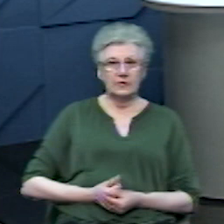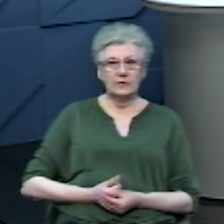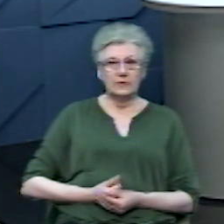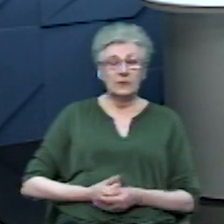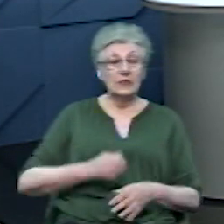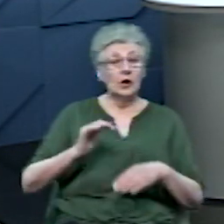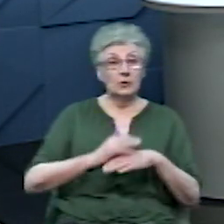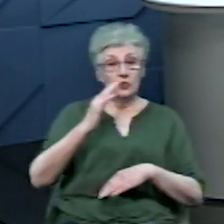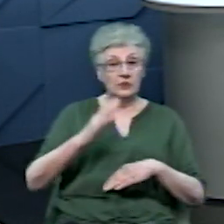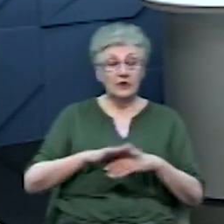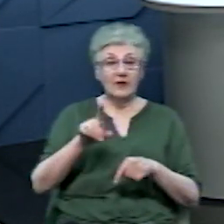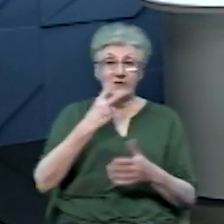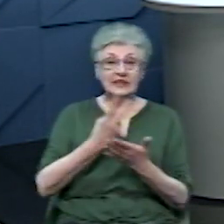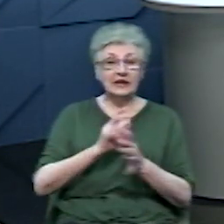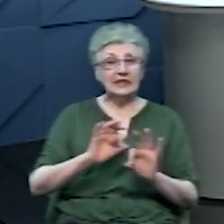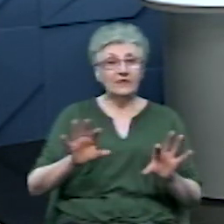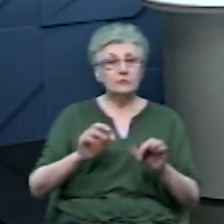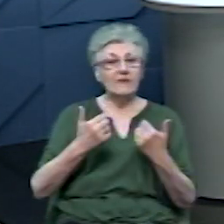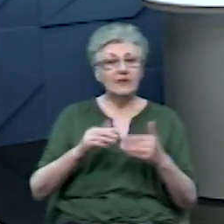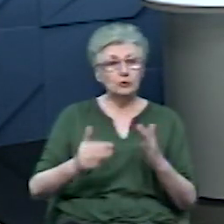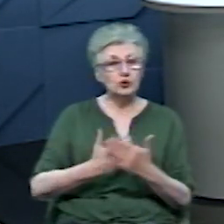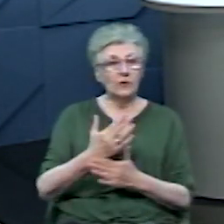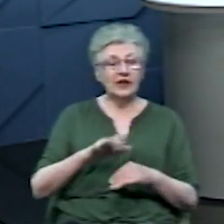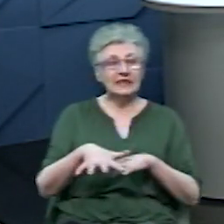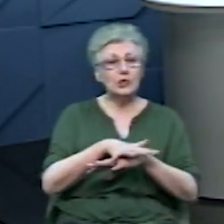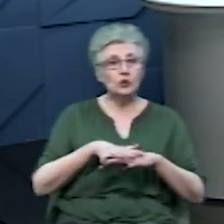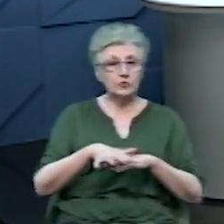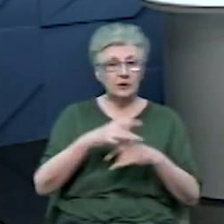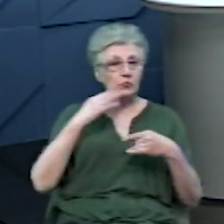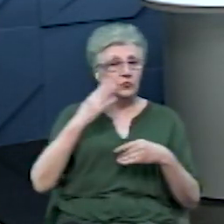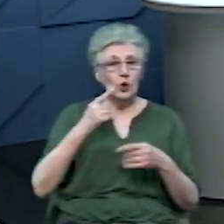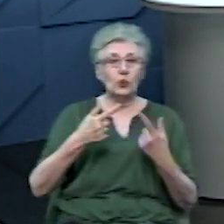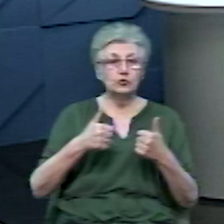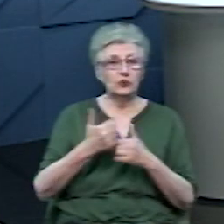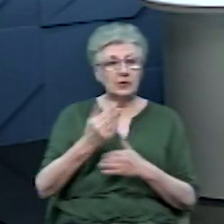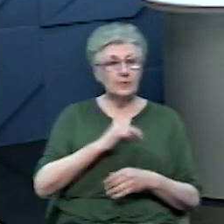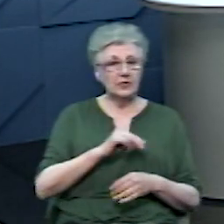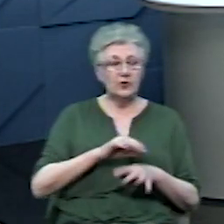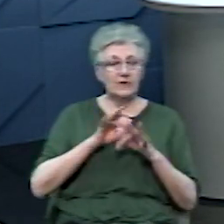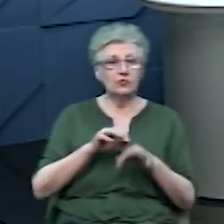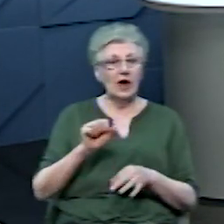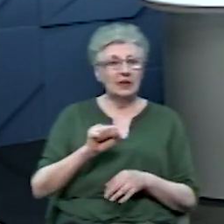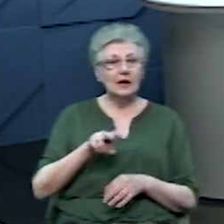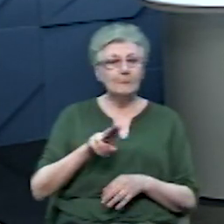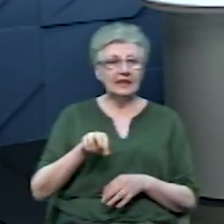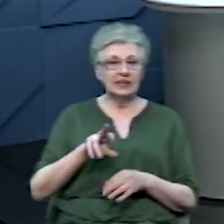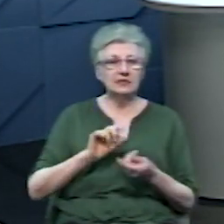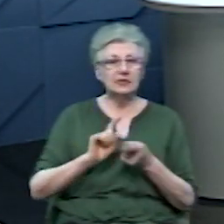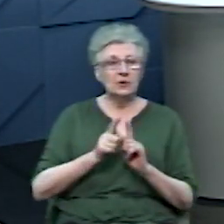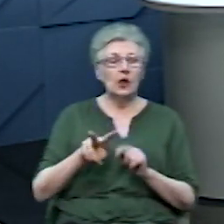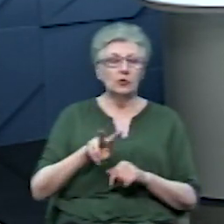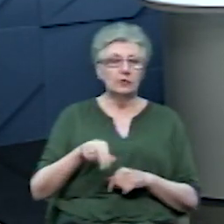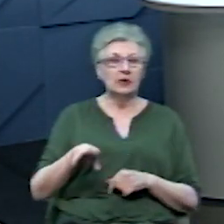Добрий вечір. Ви дивитесь інформаційний випуск новин на Суспільному Буковину. У студії працюють ведуча Алла Подлєсна та сортоперекладачка